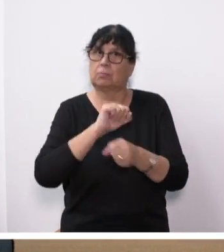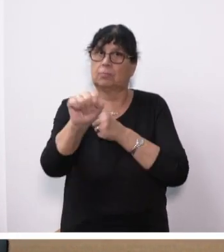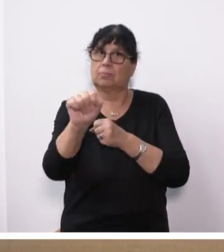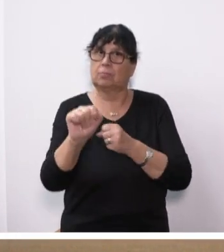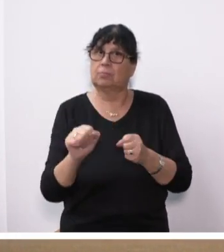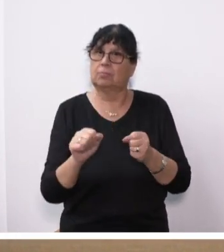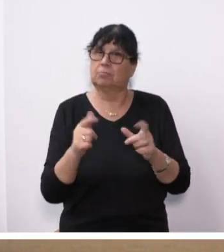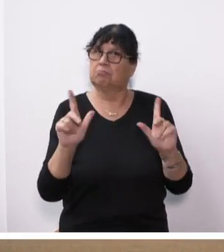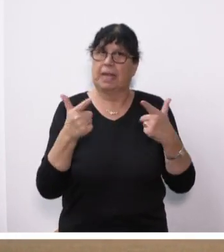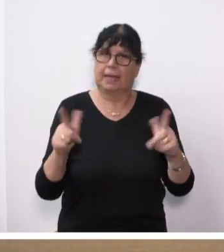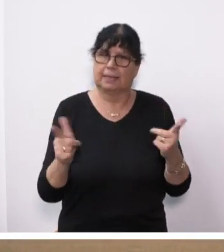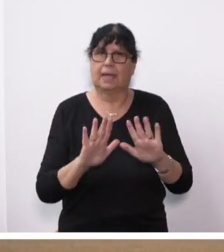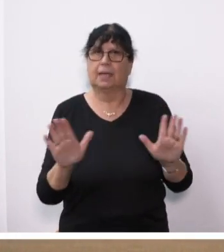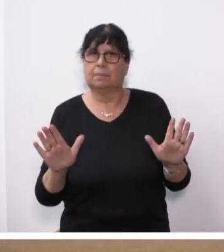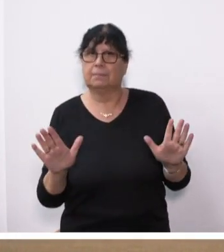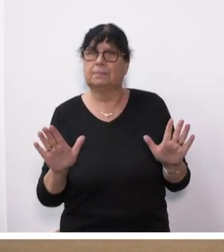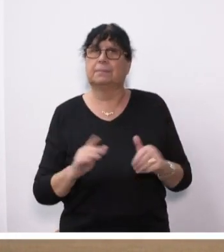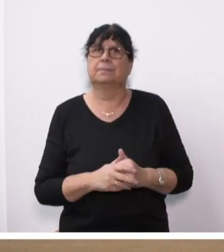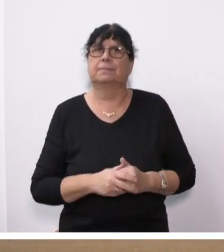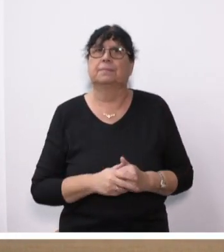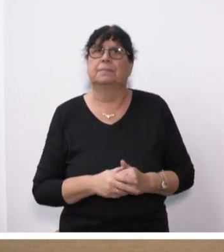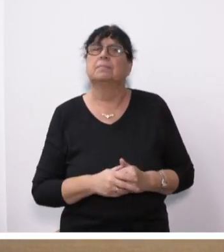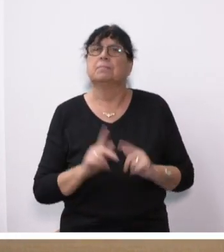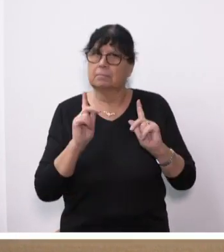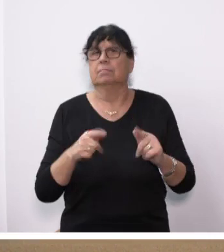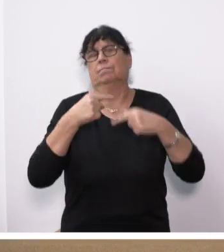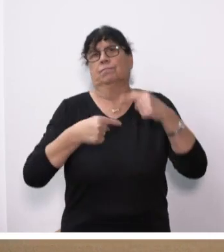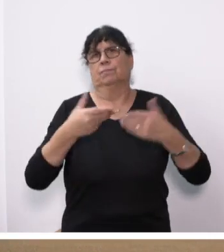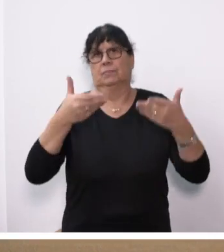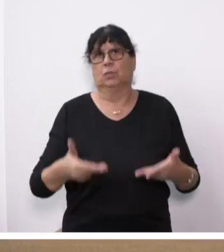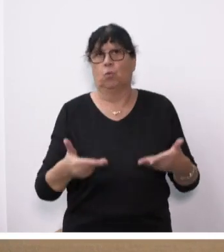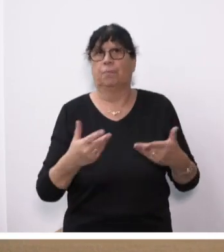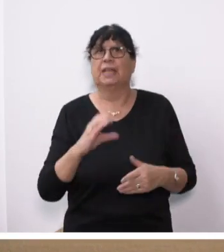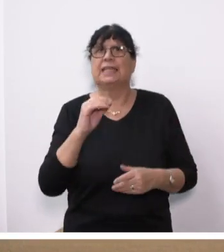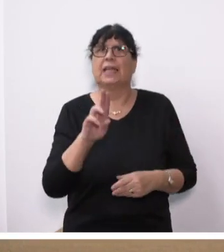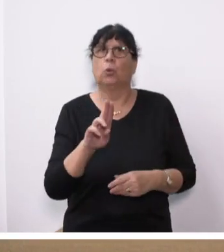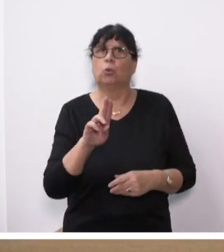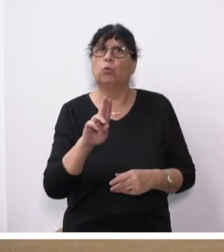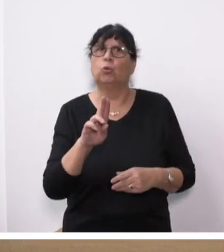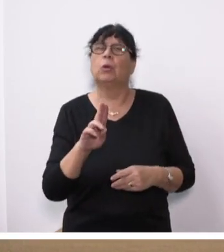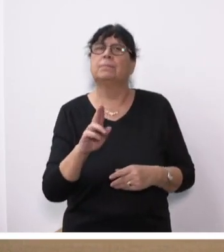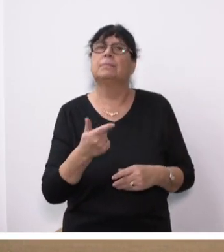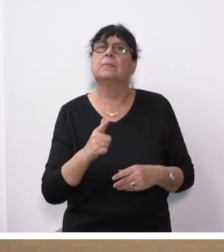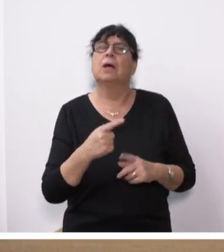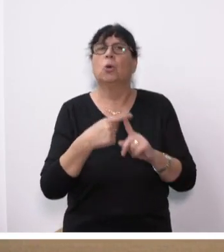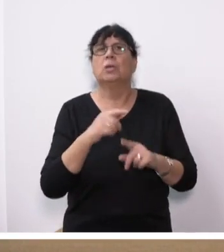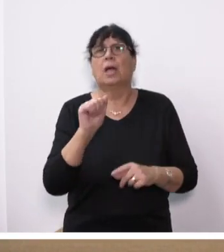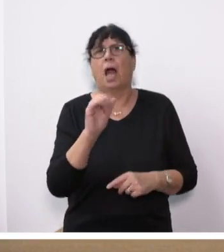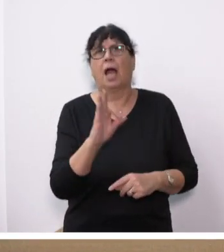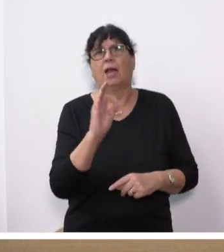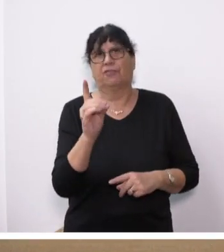Das ist nicht der Fall. Dann fahren wir fort. Die CDU-Landtagsfraktion sowie die AfD